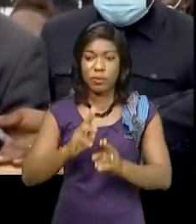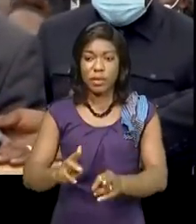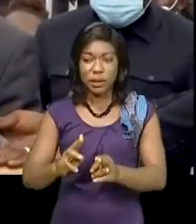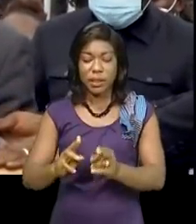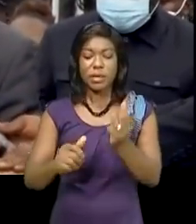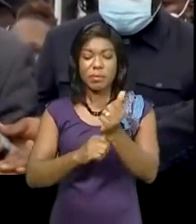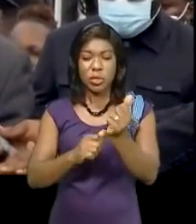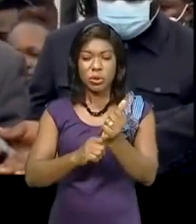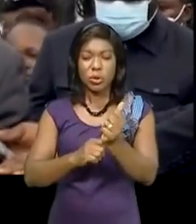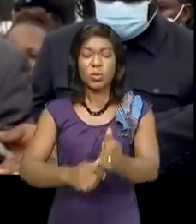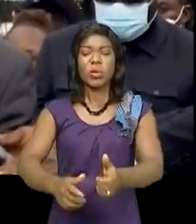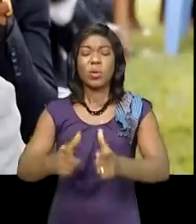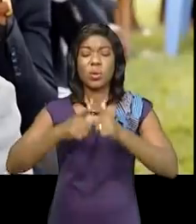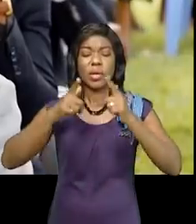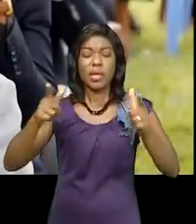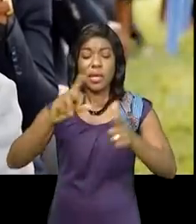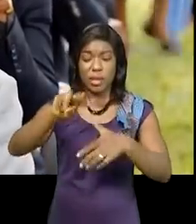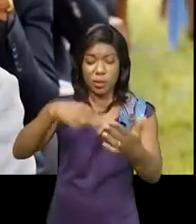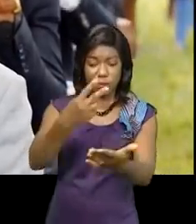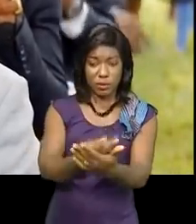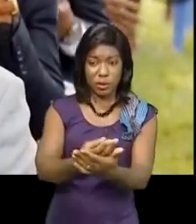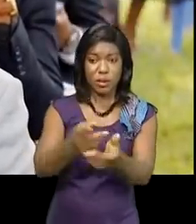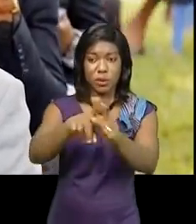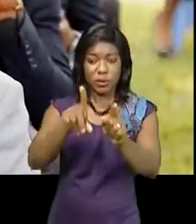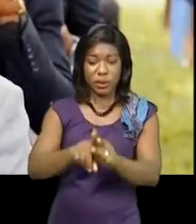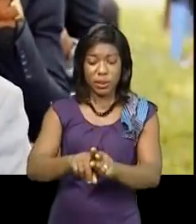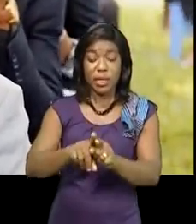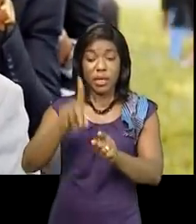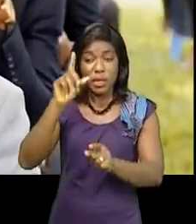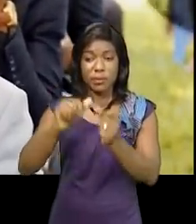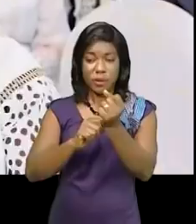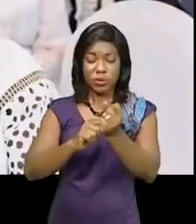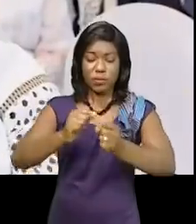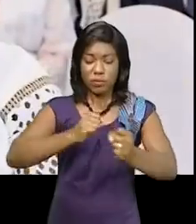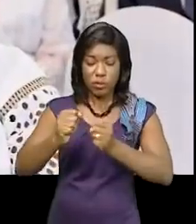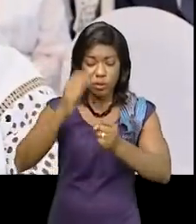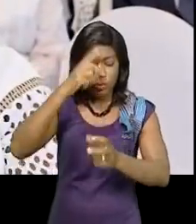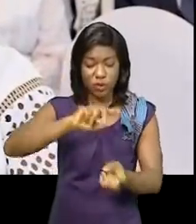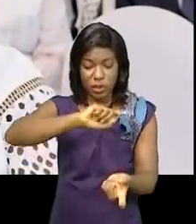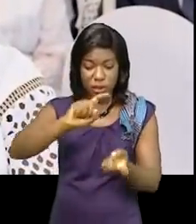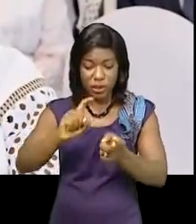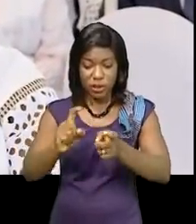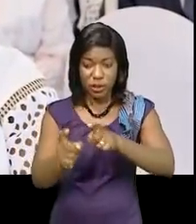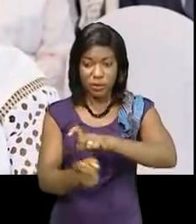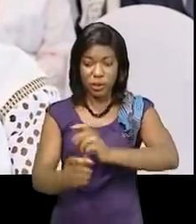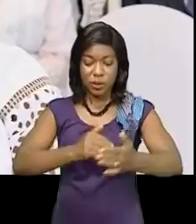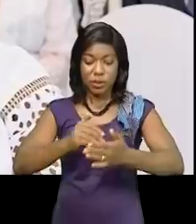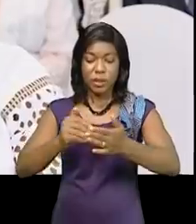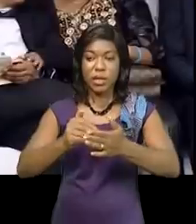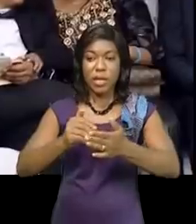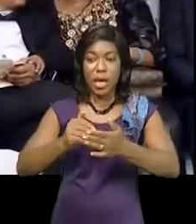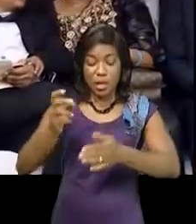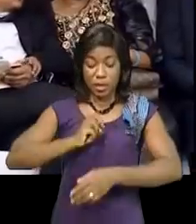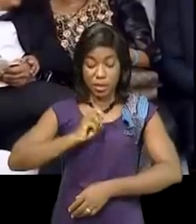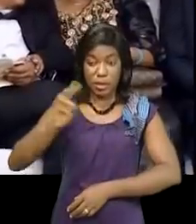un baoba qui vient de s'écrouler, une école politique qui a combattu pour le changement aux côtés du patriarche